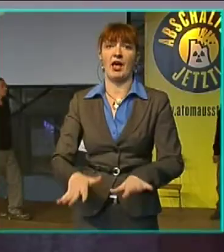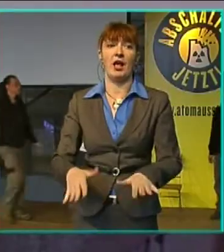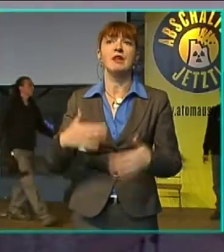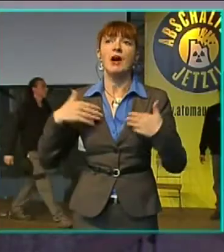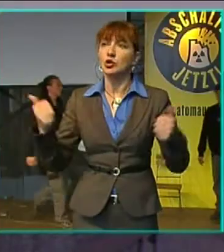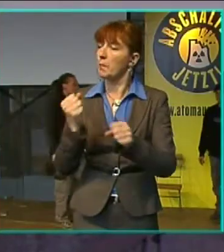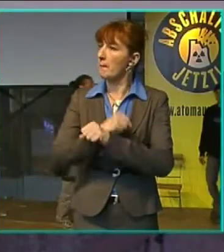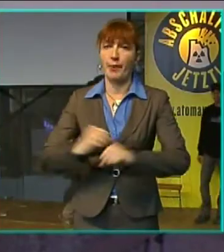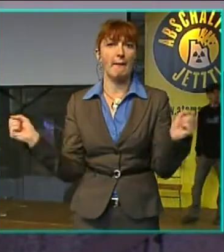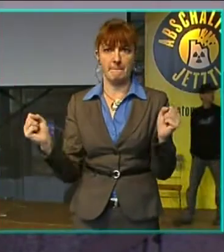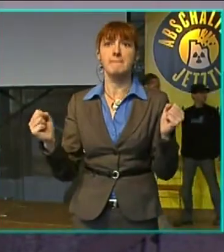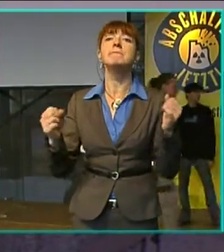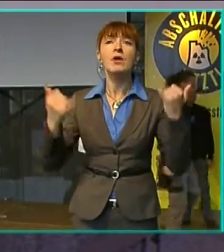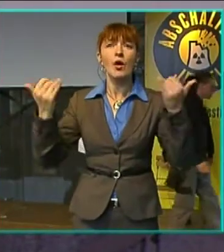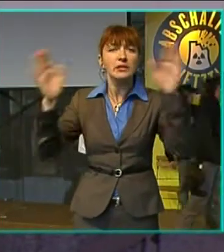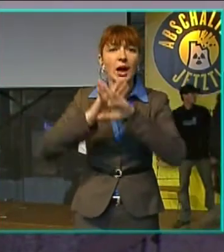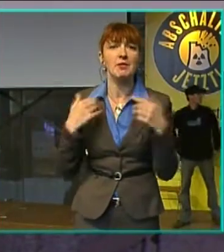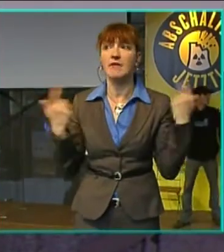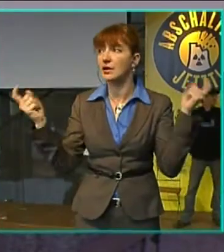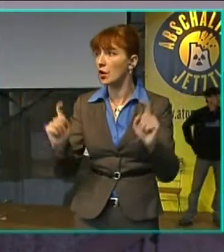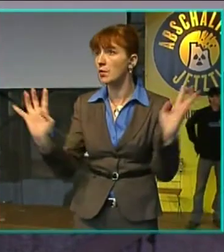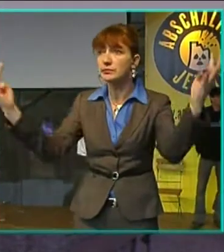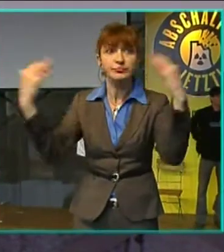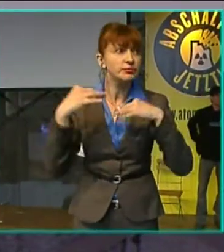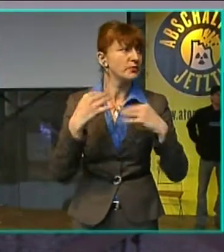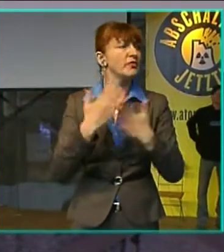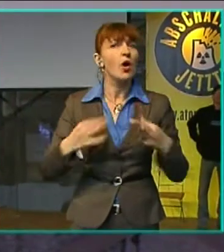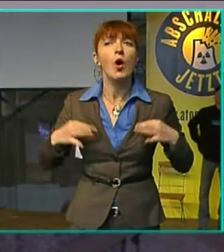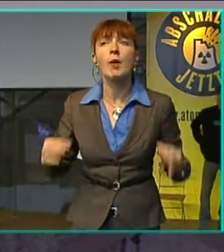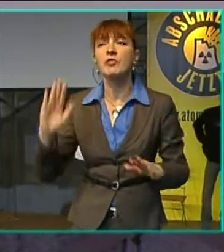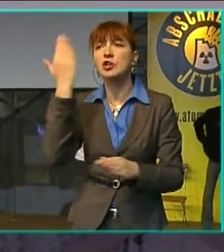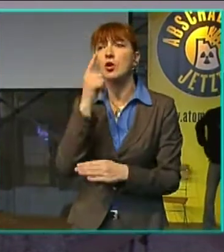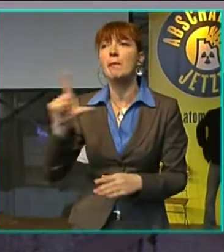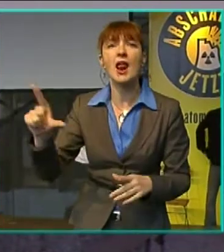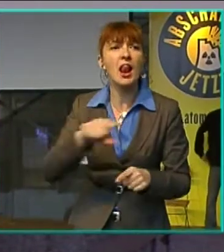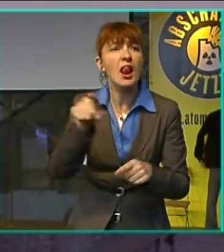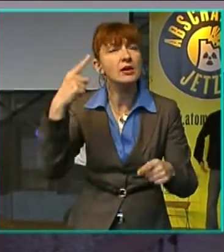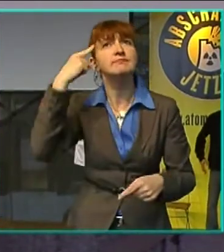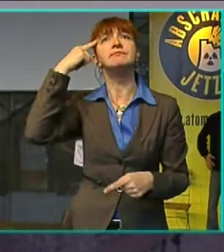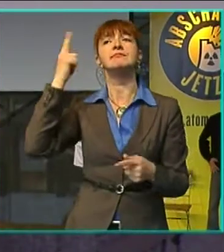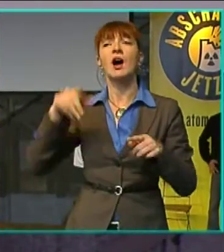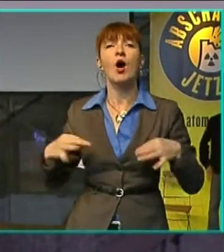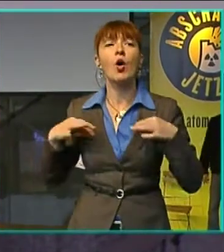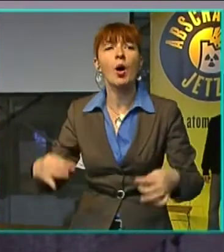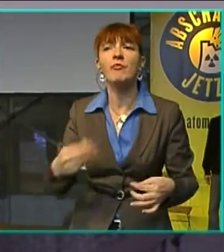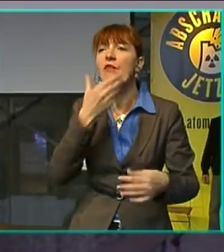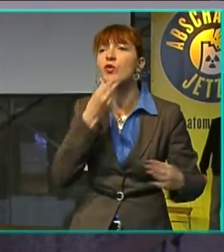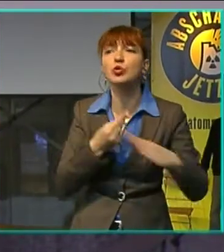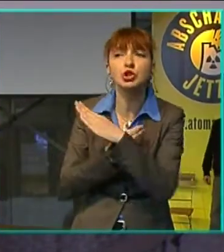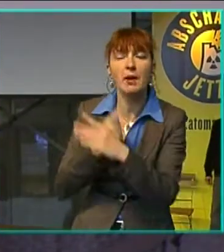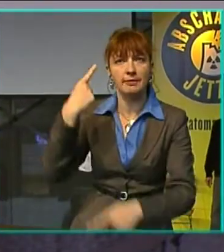Heute Abend sind wir zusammengekommen, um der Opfer von Tschernobyl zu gedenken und der Opfer von Fukushima.